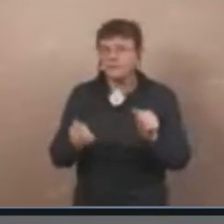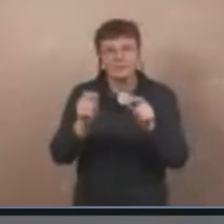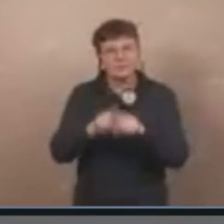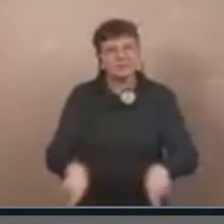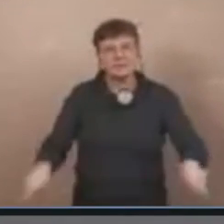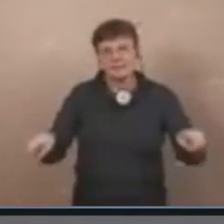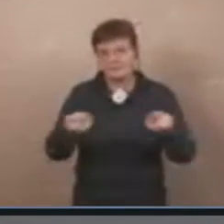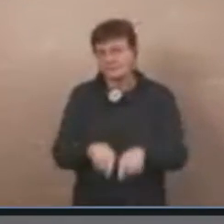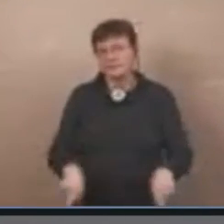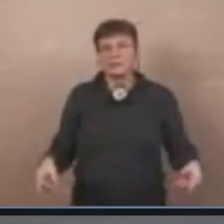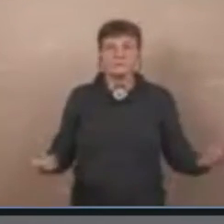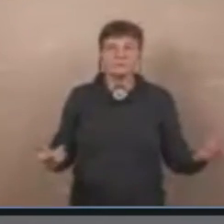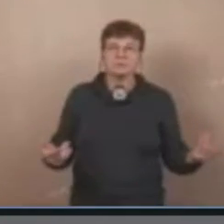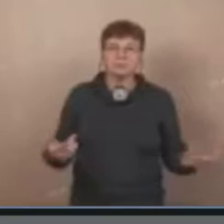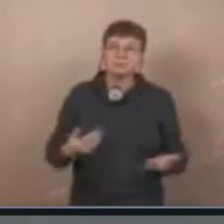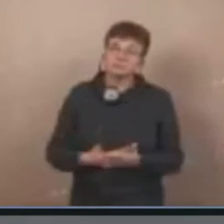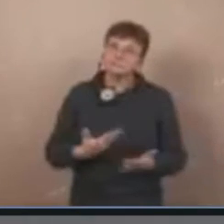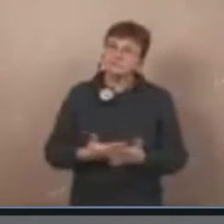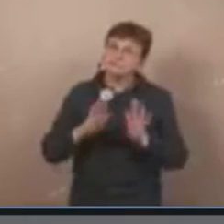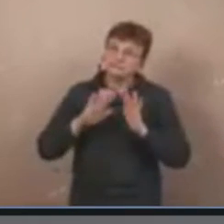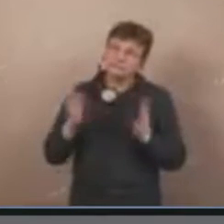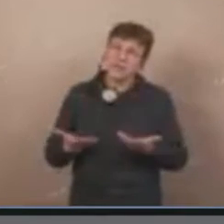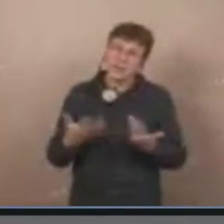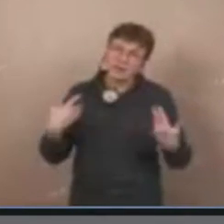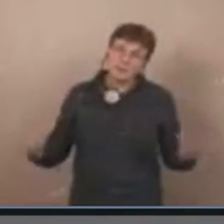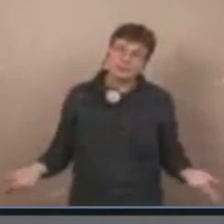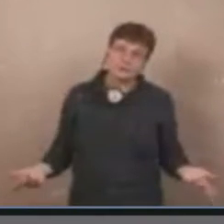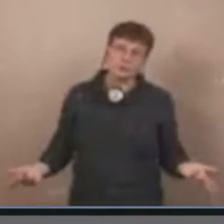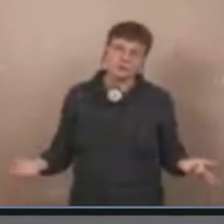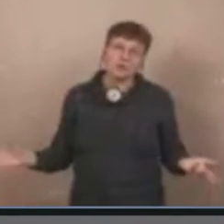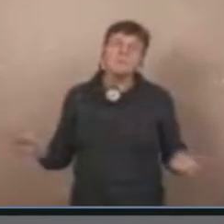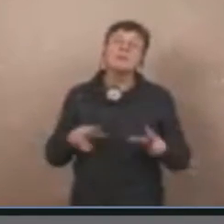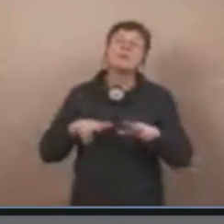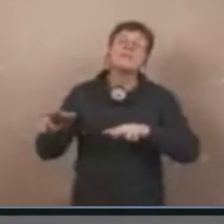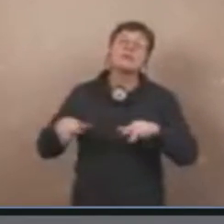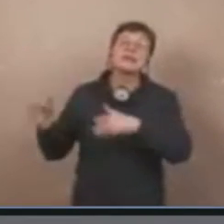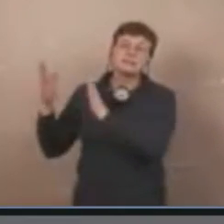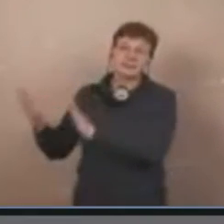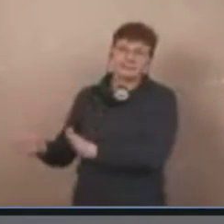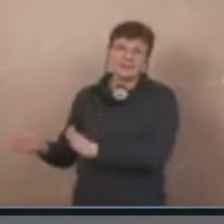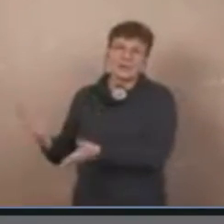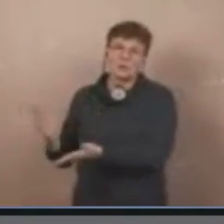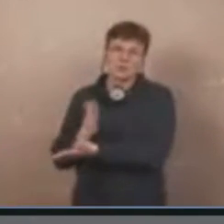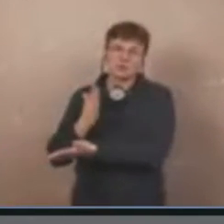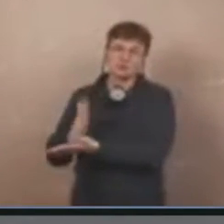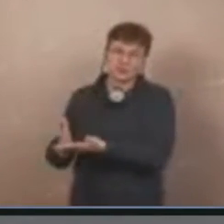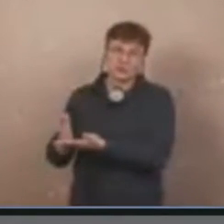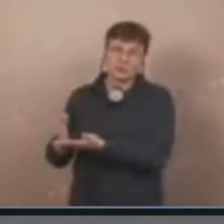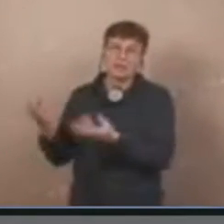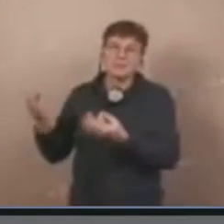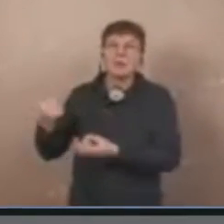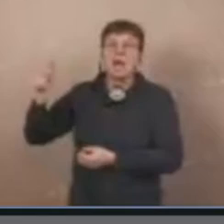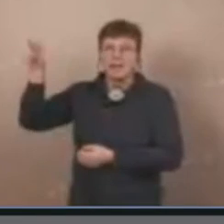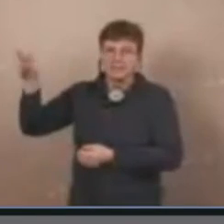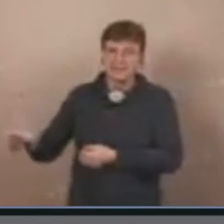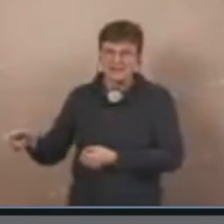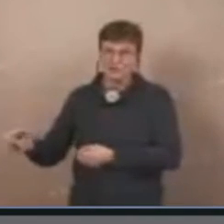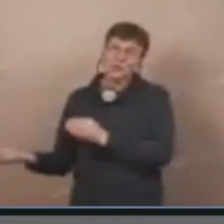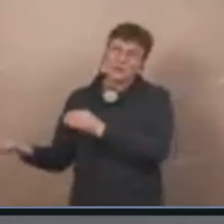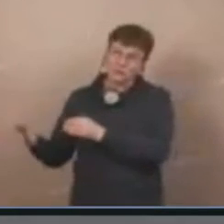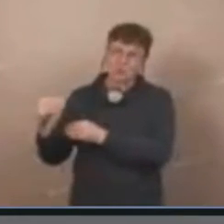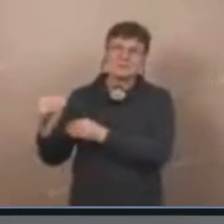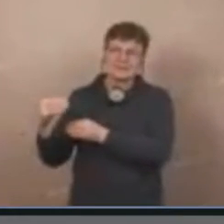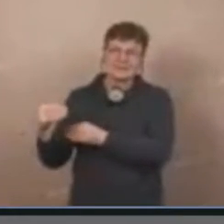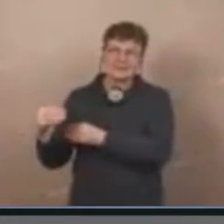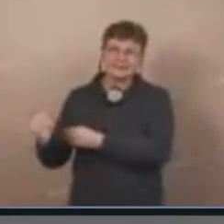generell, am Mamservice der Cirkulation hat die Idee, dass wir noch eine zusätzliche Person werden holen, die wir